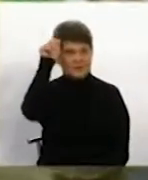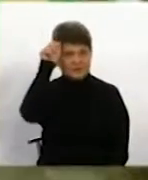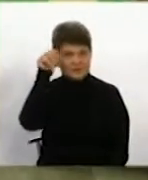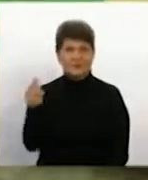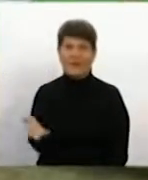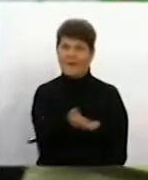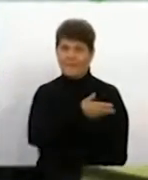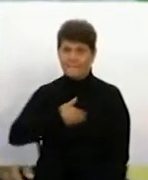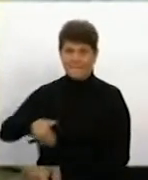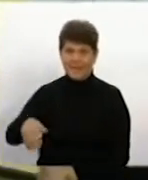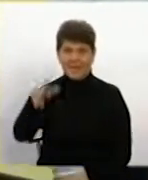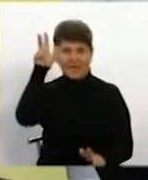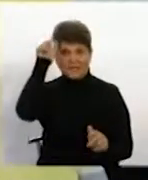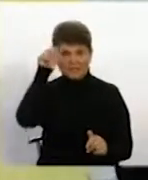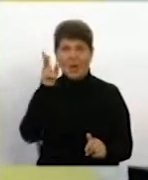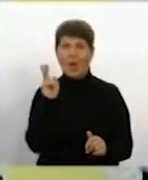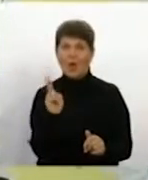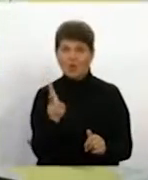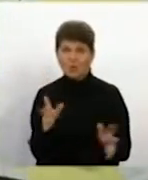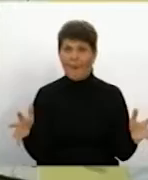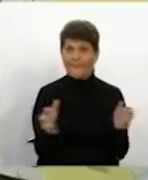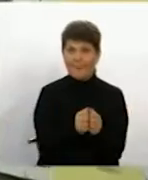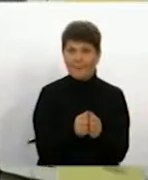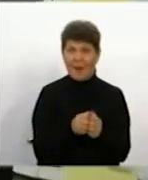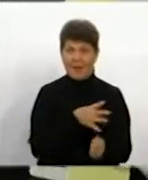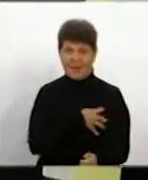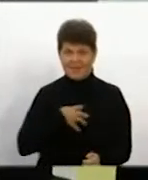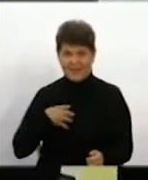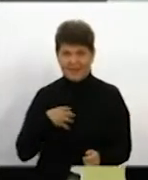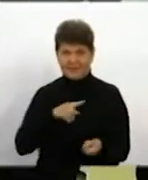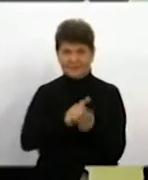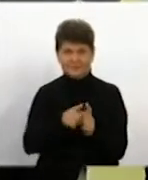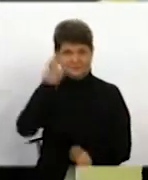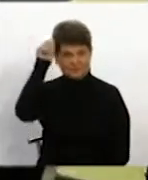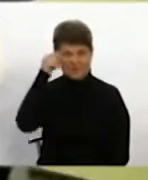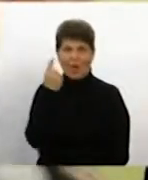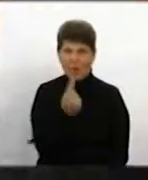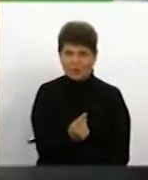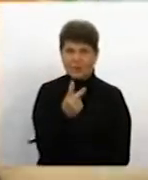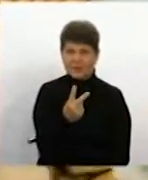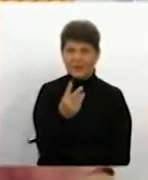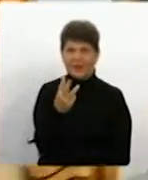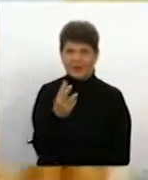тігер, той стає тігром, а Нікіта стає зайцем. Увага! Один, два, три! Побігла!